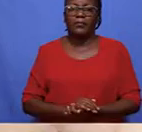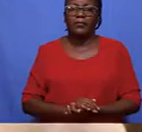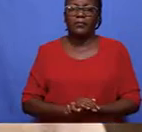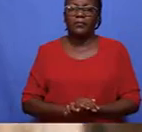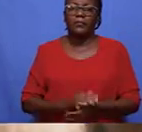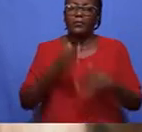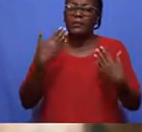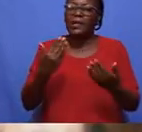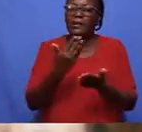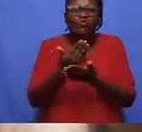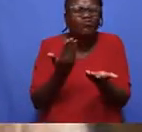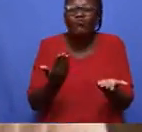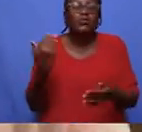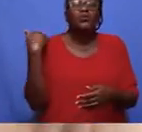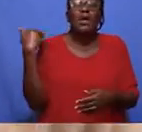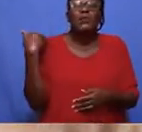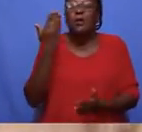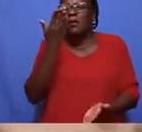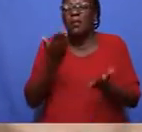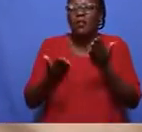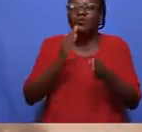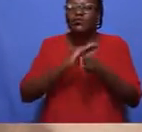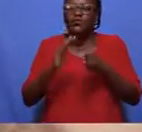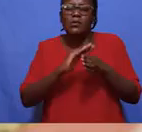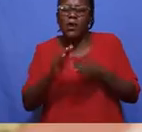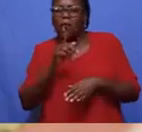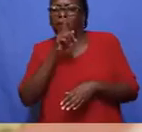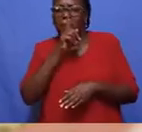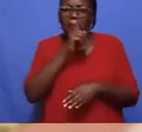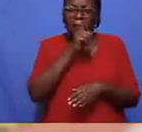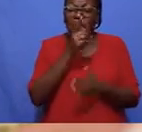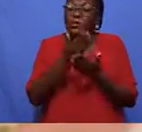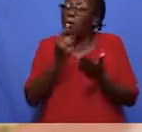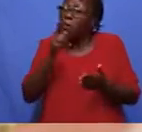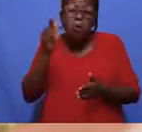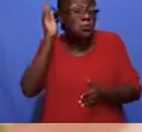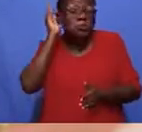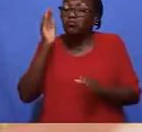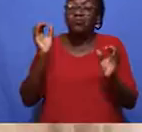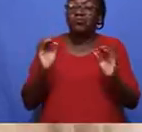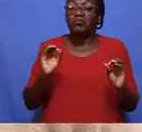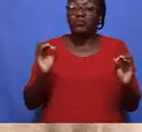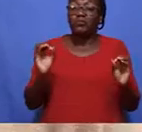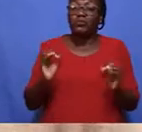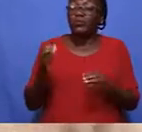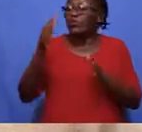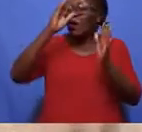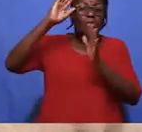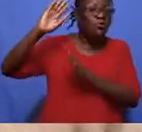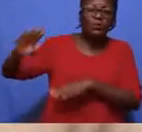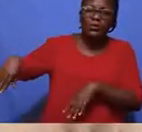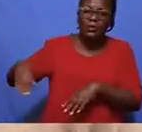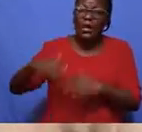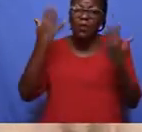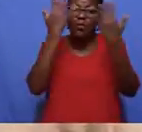Sasa mwono kuniambia badala ya kufitumia kwa siri Sababu unisikilizi Unanipuuzia na